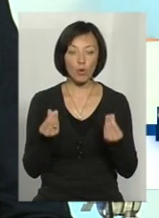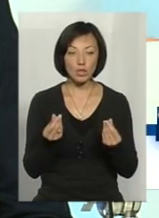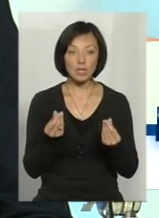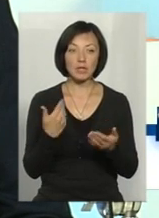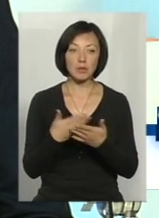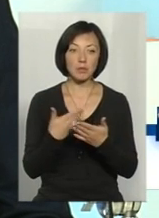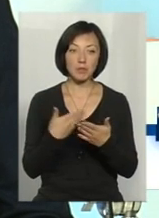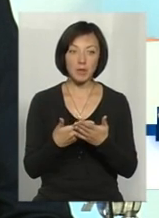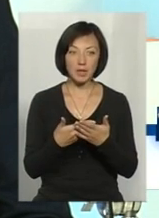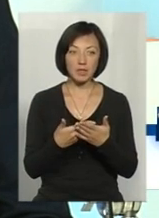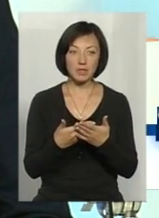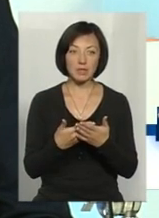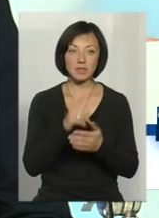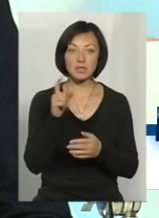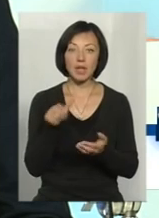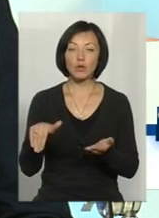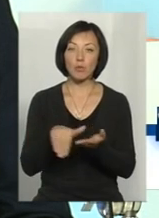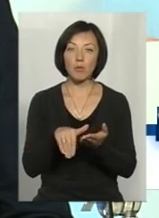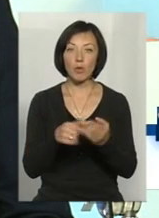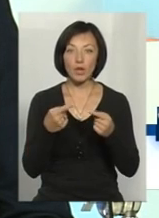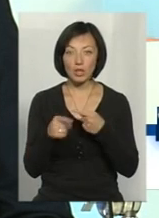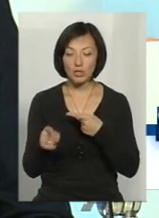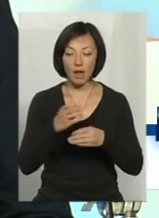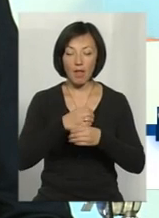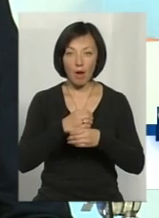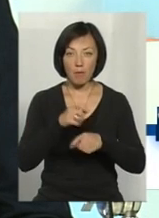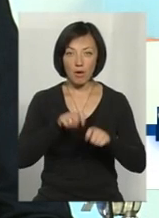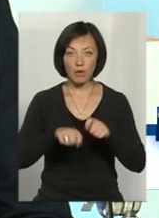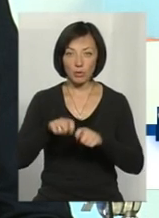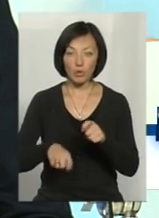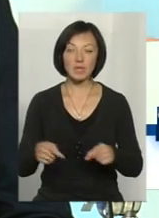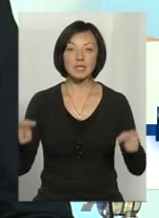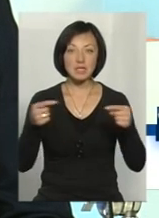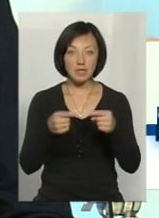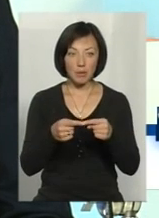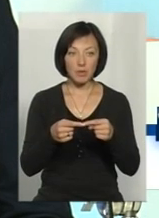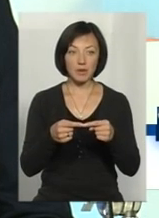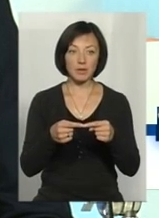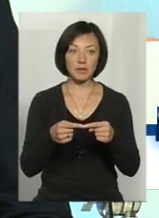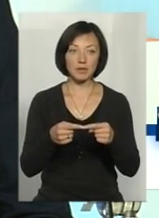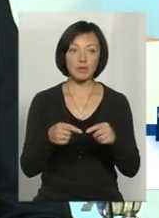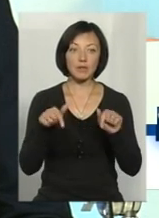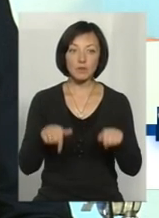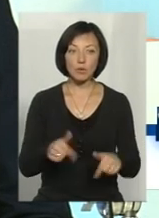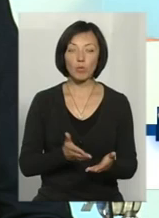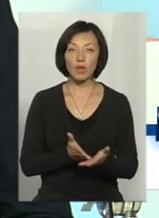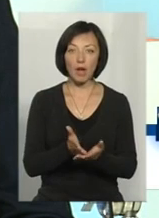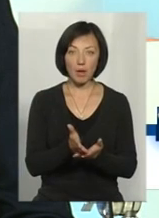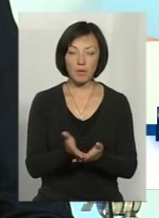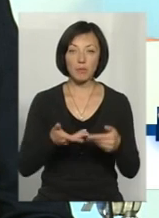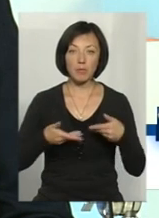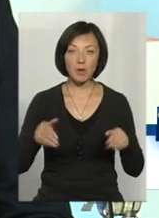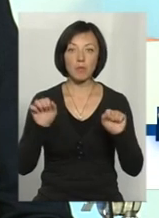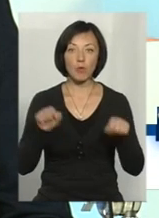наприклад, за допомогою інших лабораторій. Тому що, все ж таки, саме в цьому напрямку ми